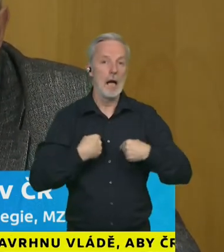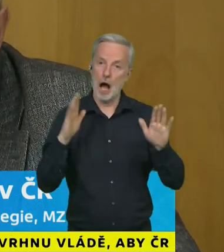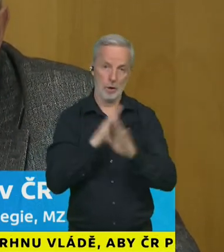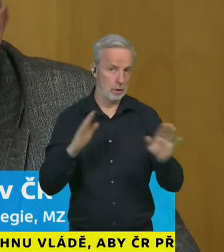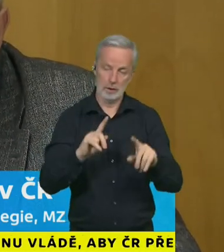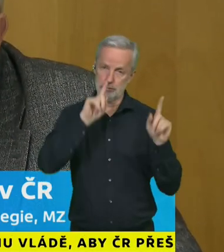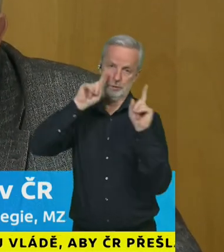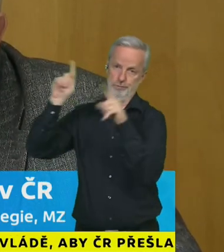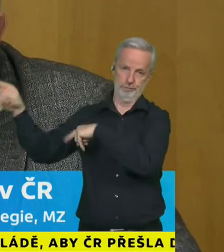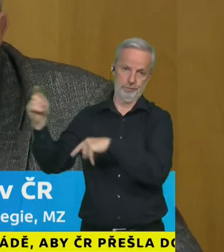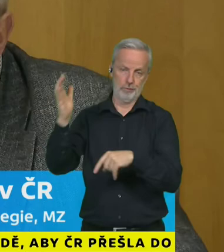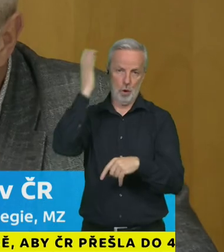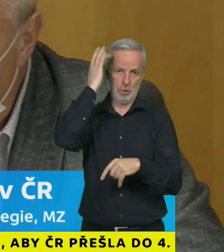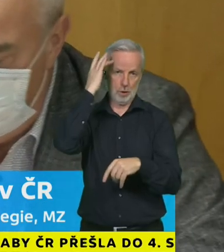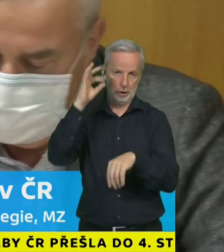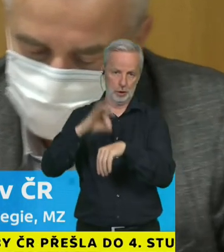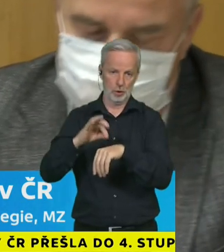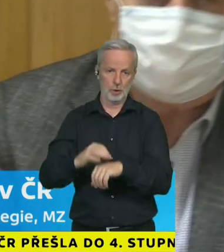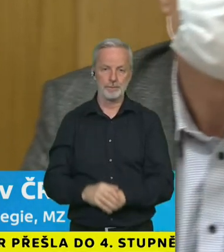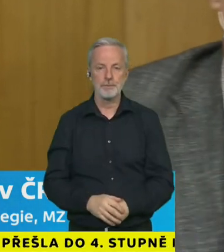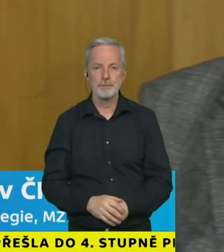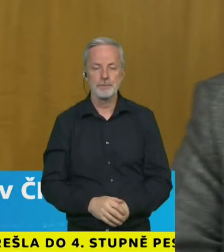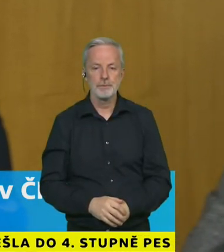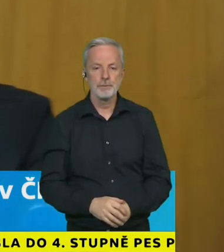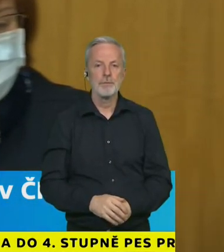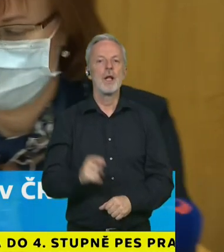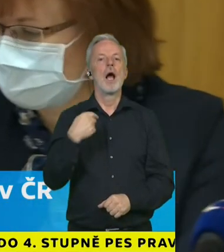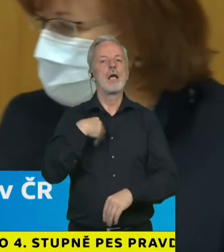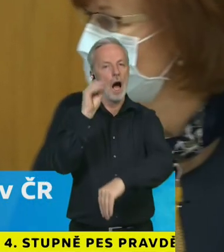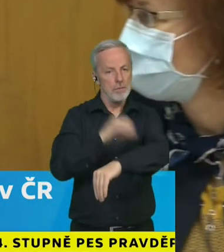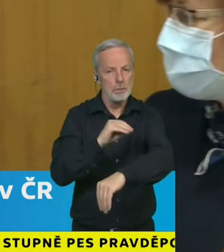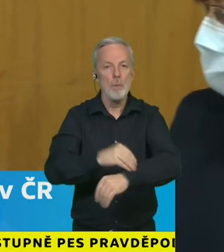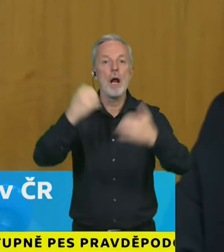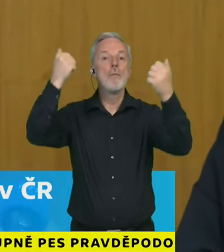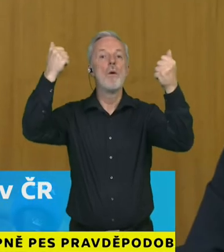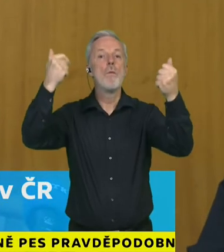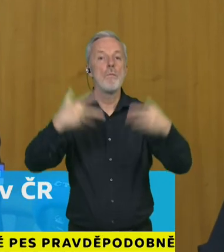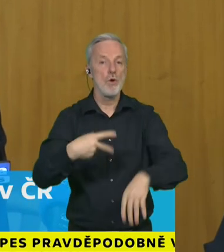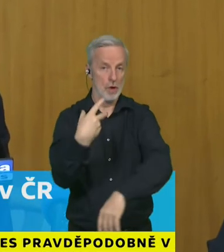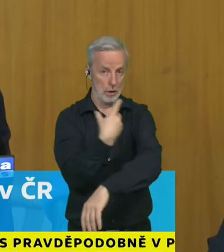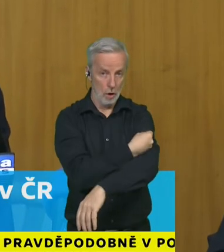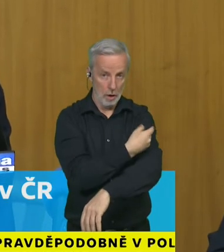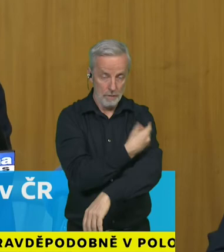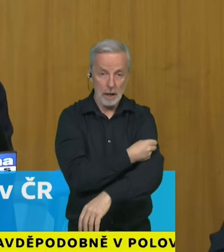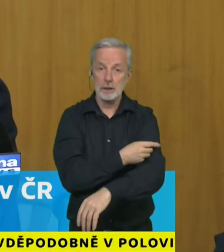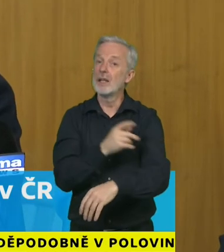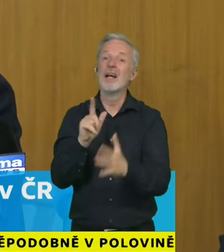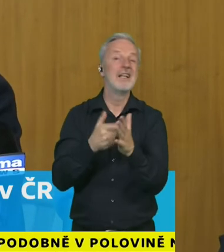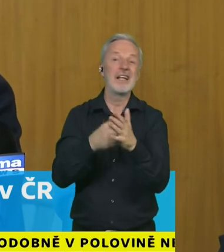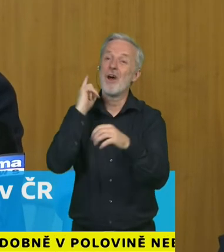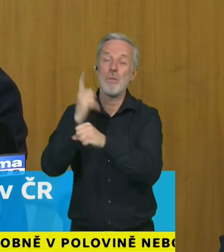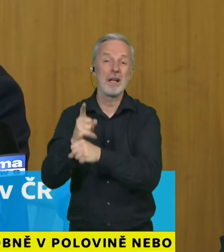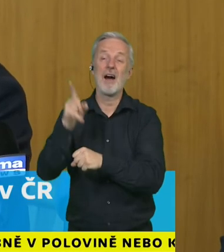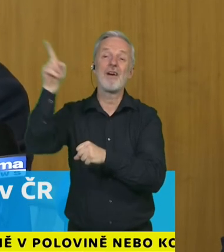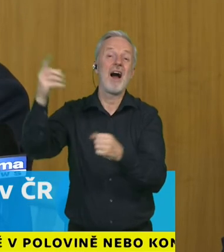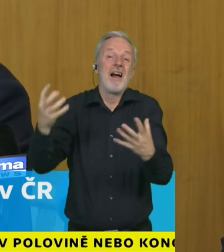já to jenom doplním že to kolik sem přijde vakcín není dáno tím kolik my si přejeme ale kolik jsou výrobci schopni dodat a